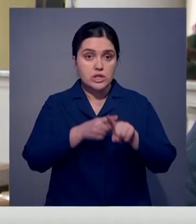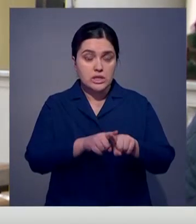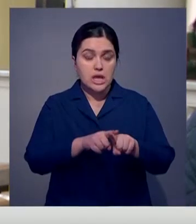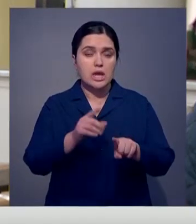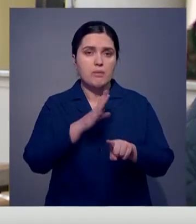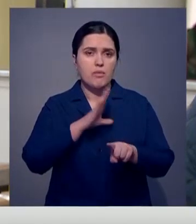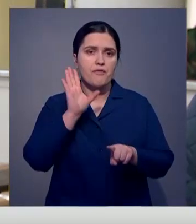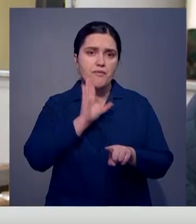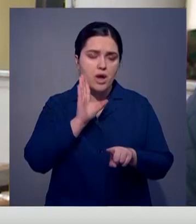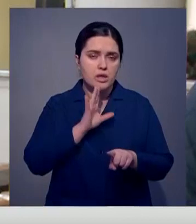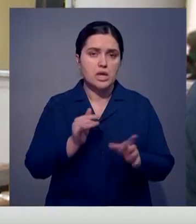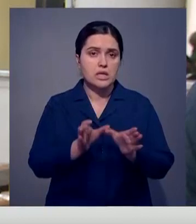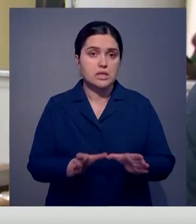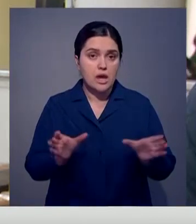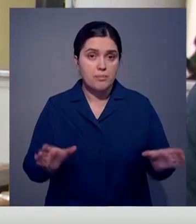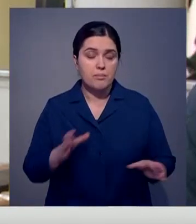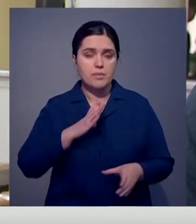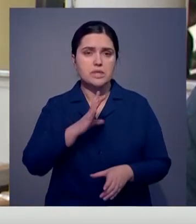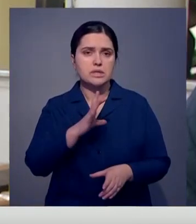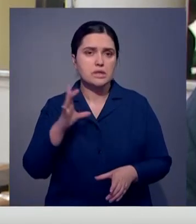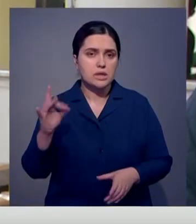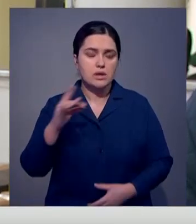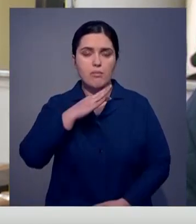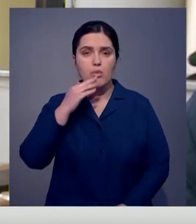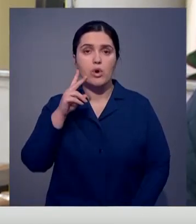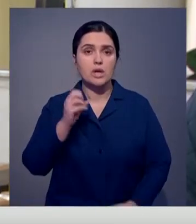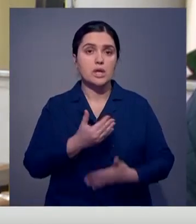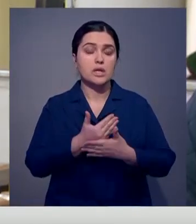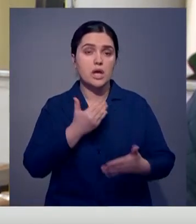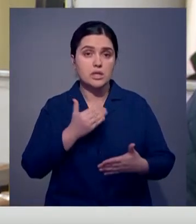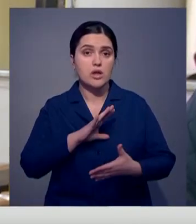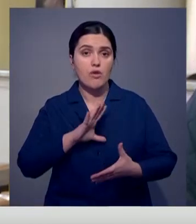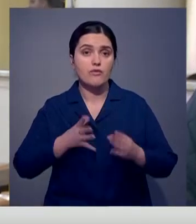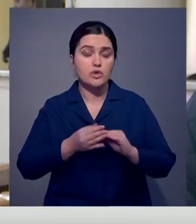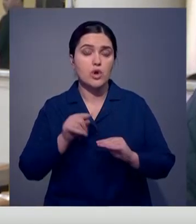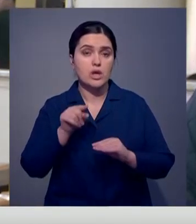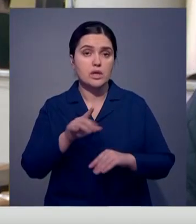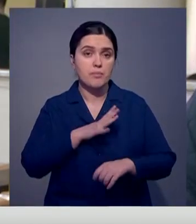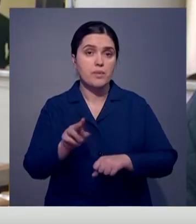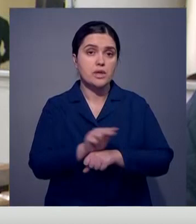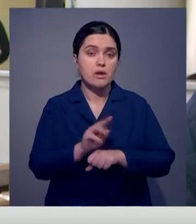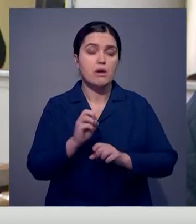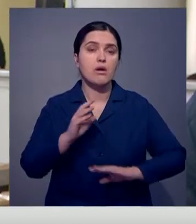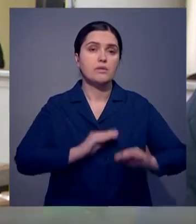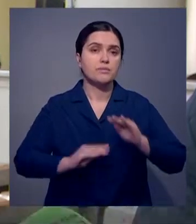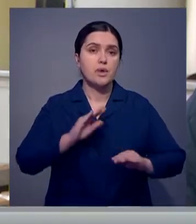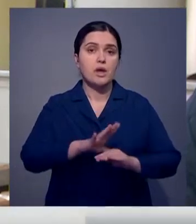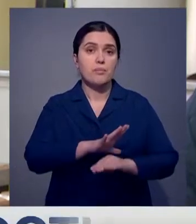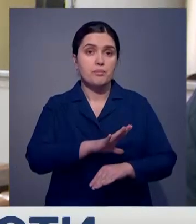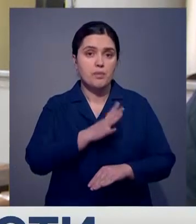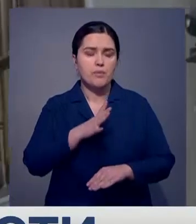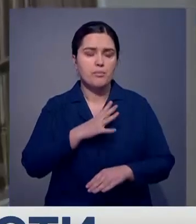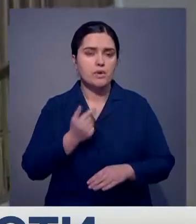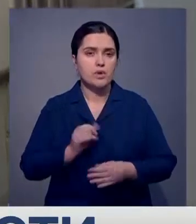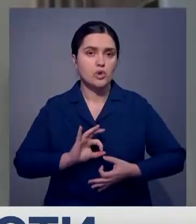в советское время, много лет назад, все это моделировалось, как конструировалось. Это достаточно